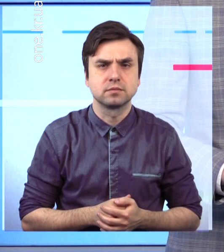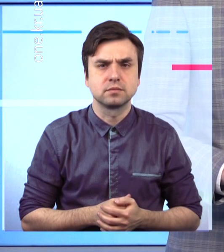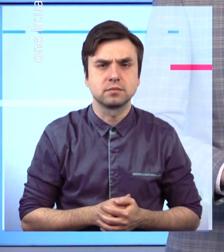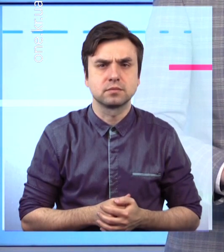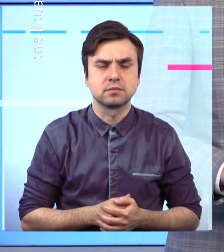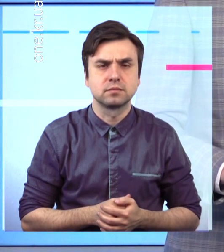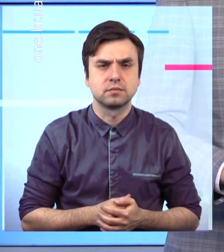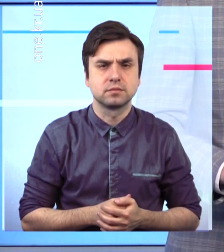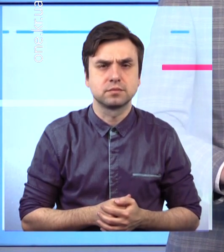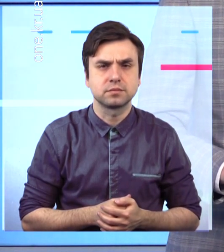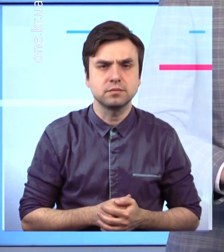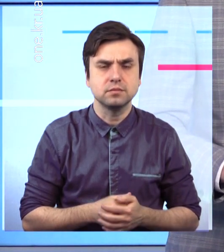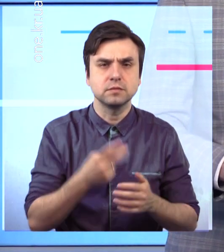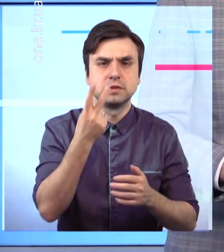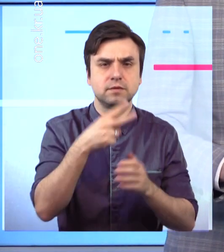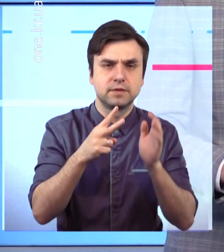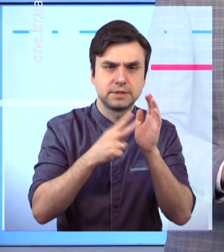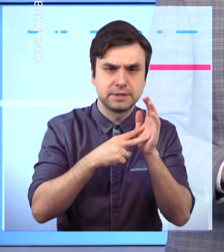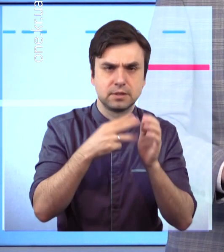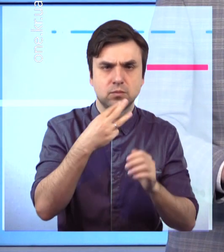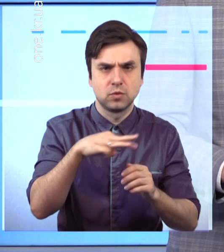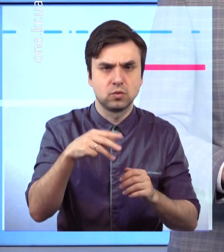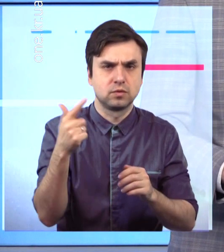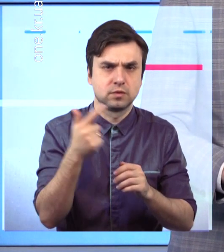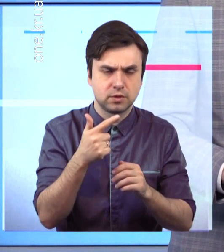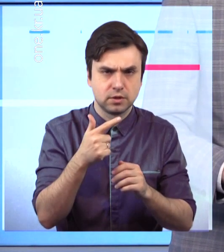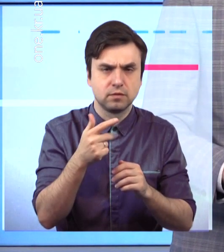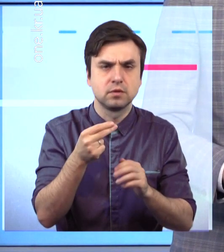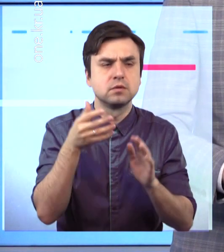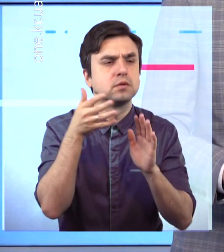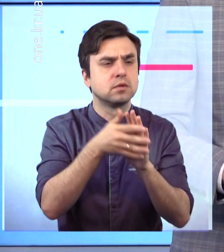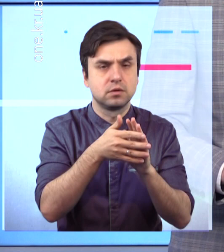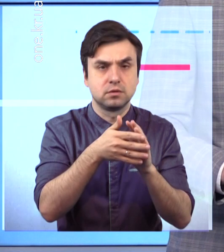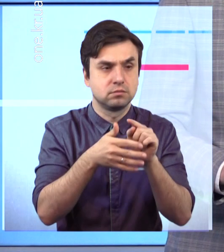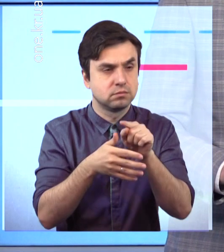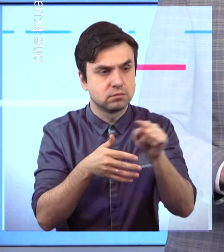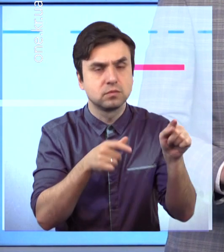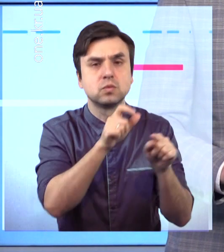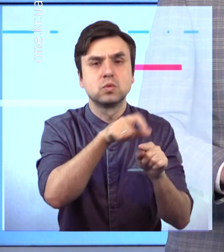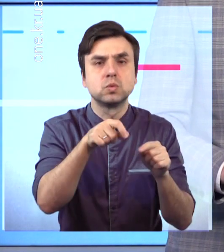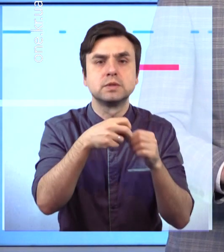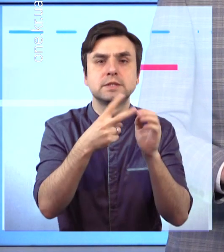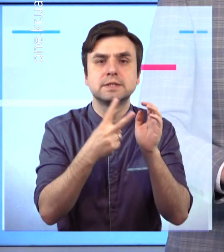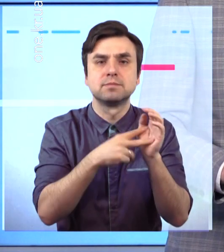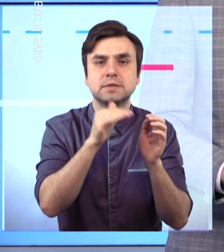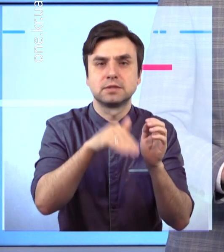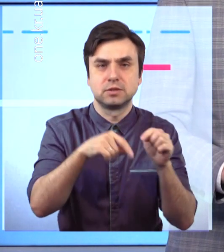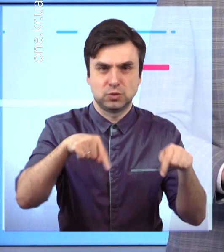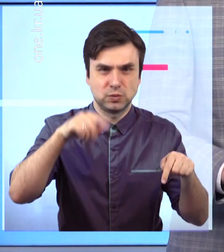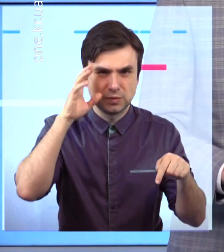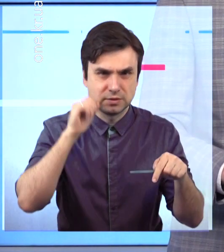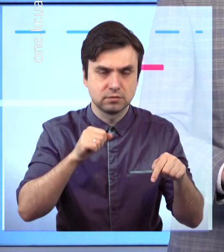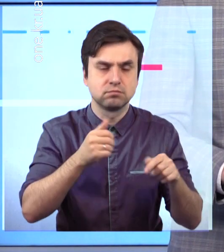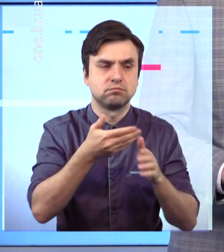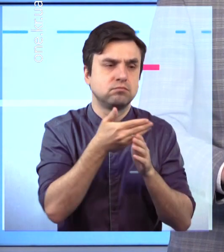27 мільйонів гривень на підтримку більше 17 тисяч містян. 14 квітня на засіданні виконкому Криворізької міської